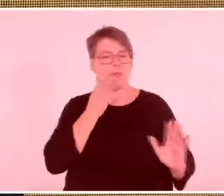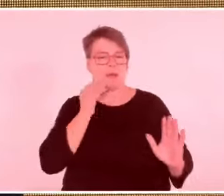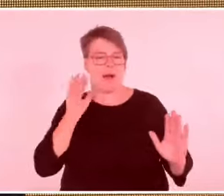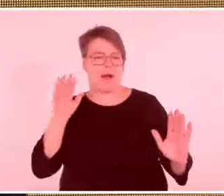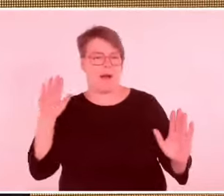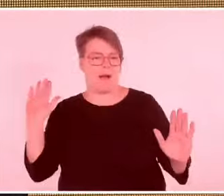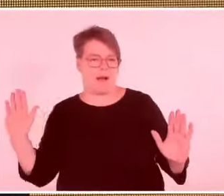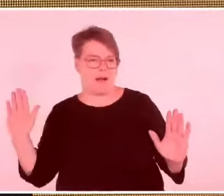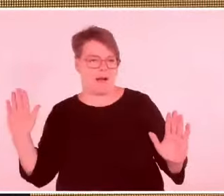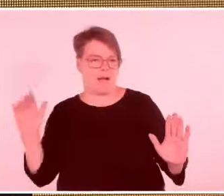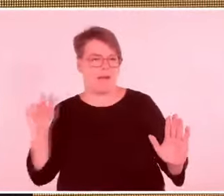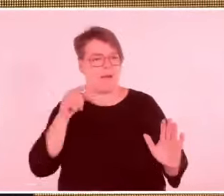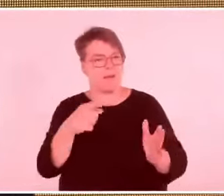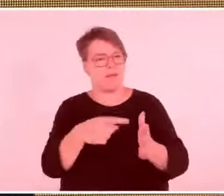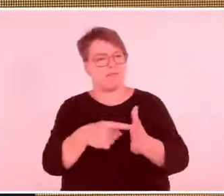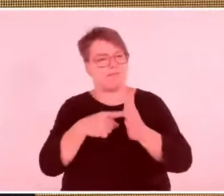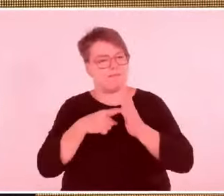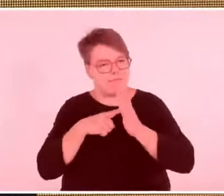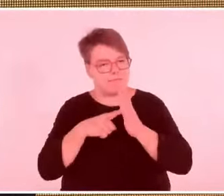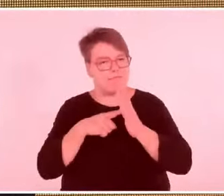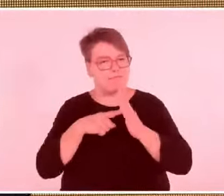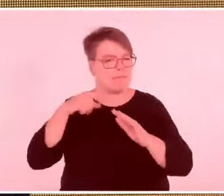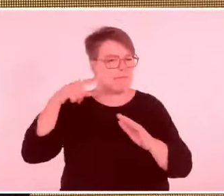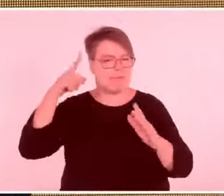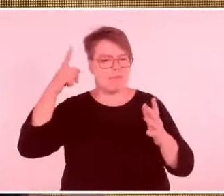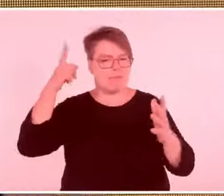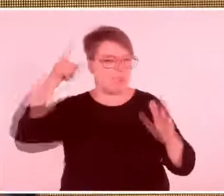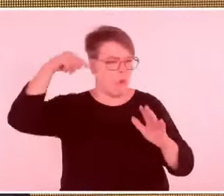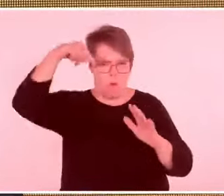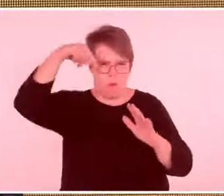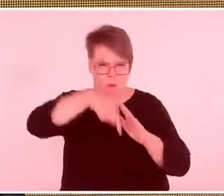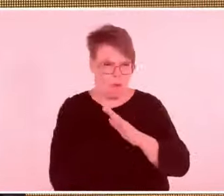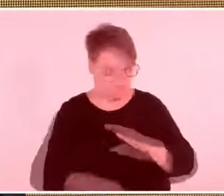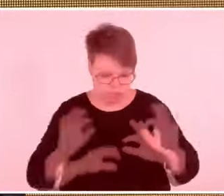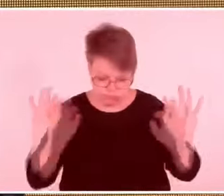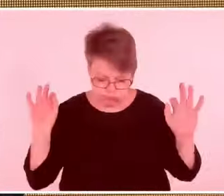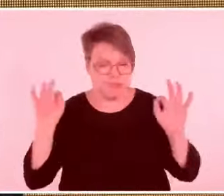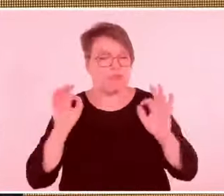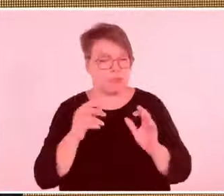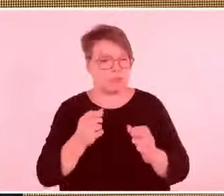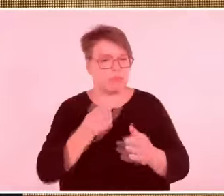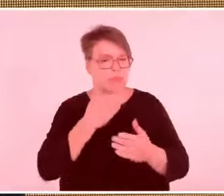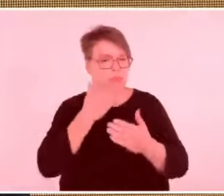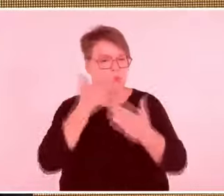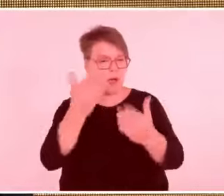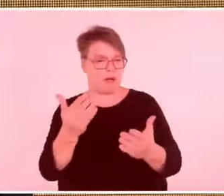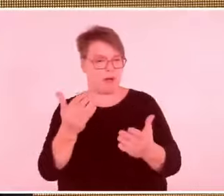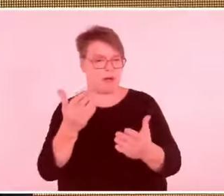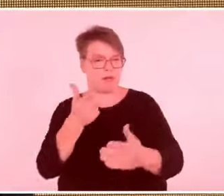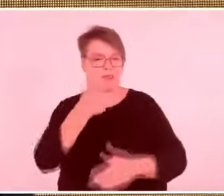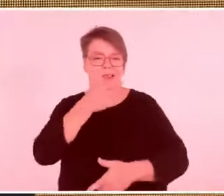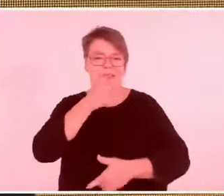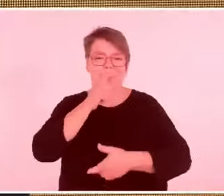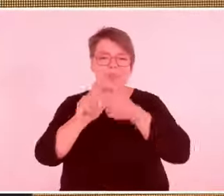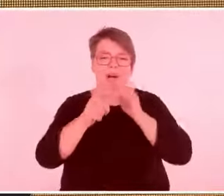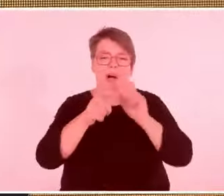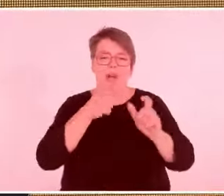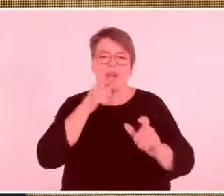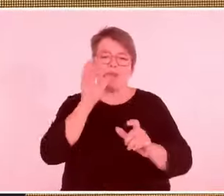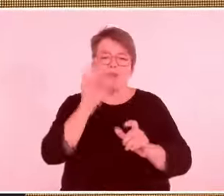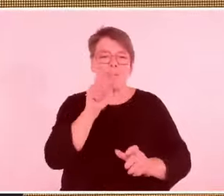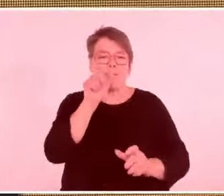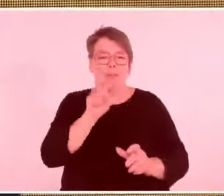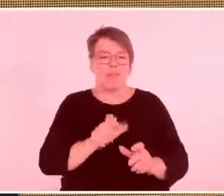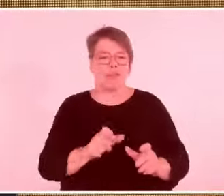Und ich bin froh, dass wir das hier so aussprechen können. Auch froh, wenn eine Rede unterbrochen wird. Das muss möglich sein. Ich bin